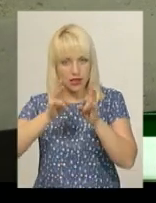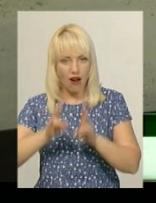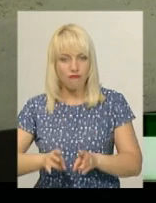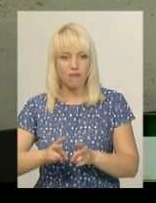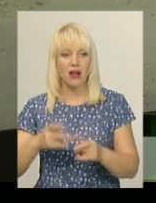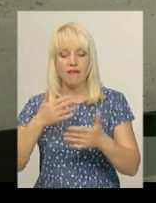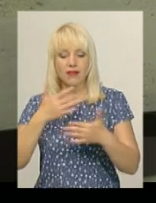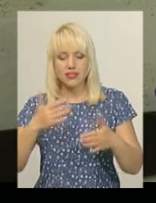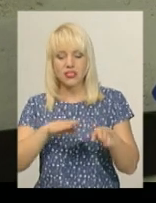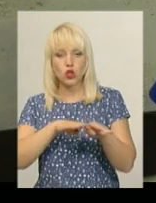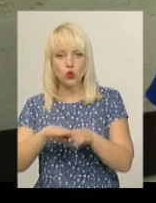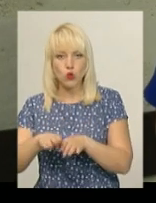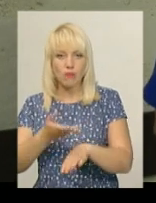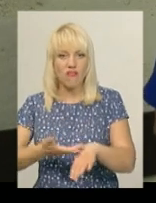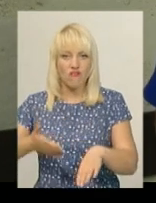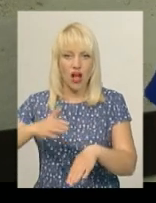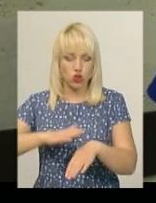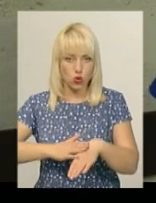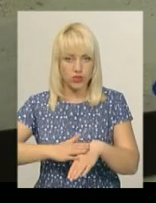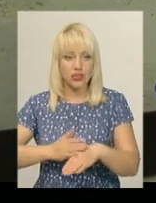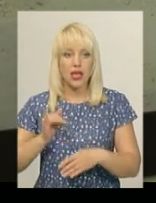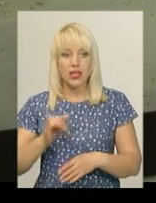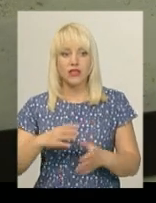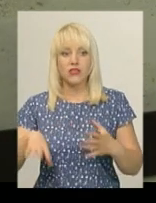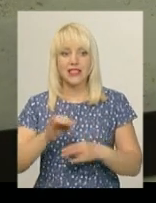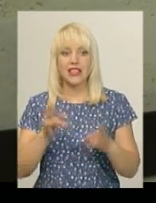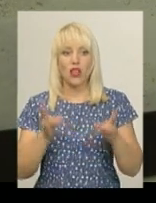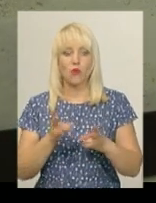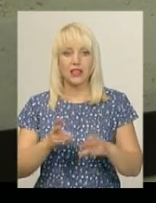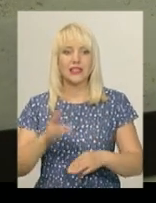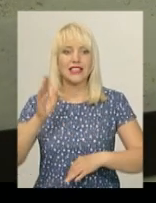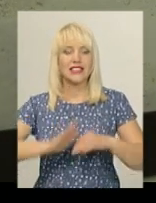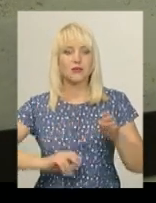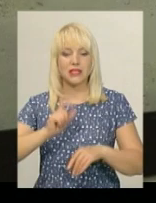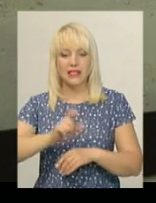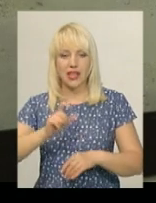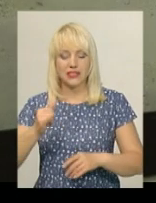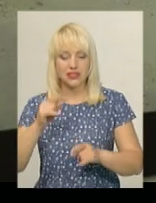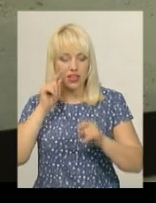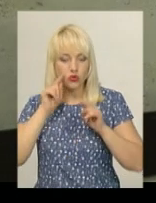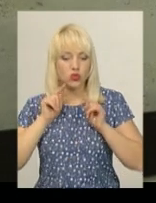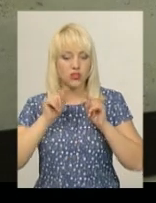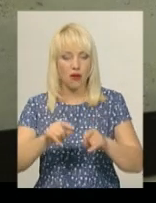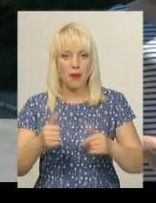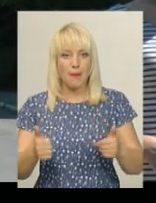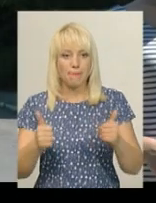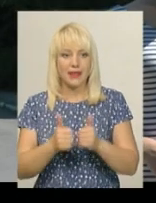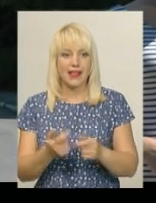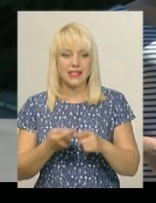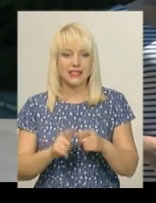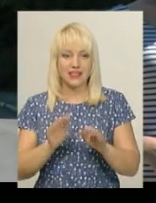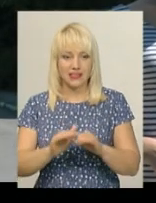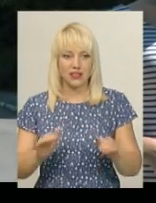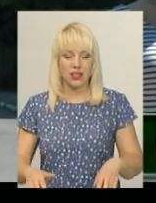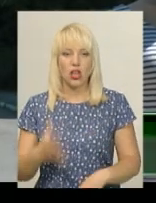різного ступеню важкості. І всі необхідні спеціалісти зараз зосереджені біля цих пацієнтів. Ще